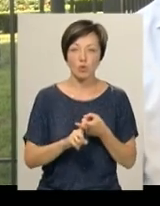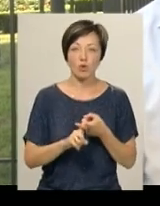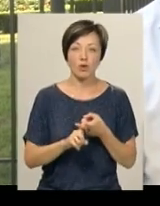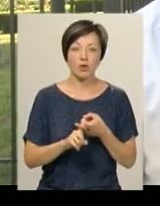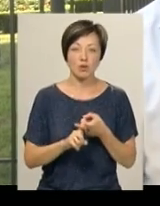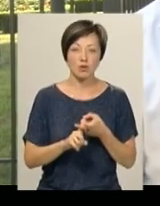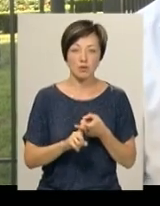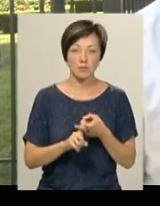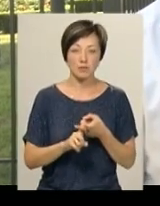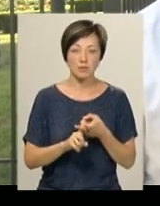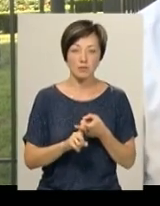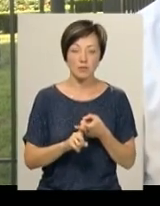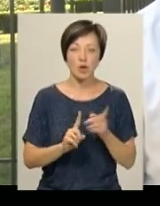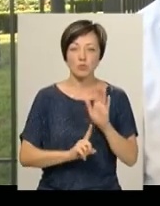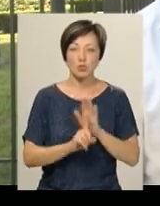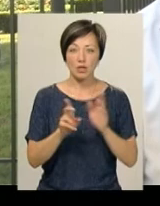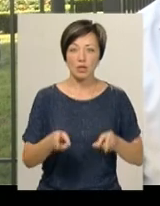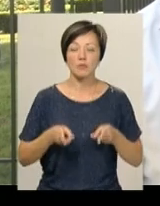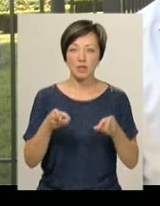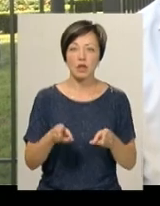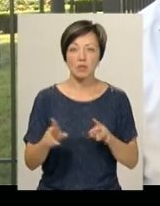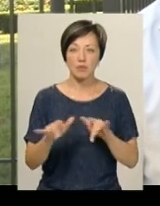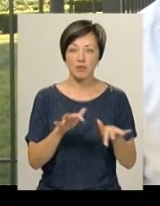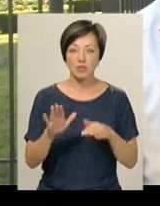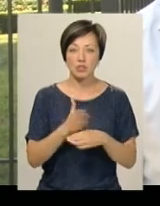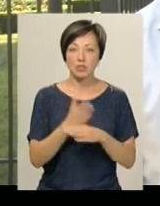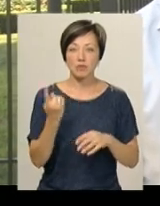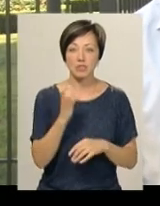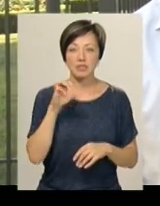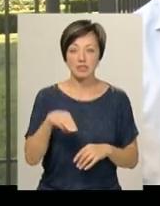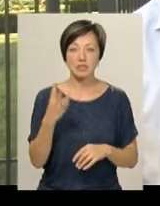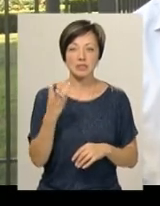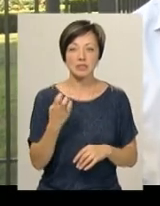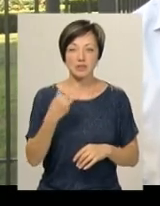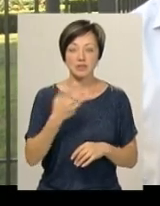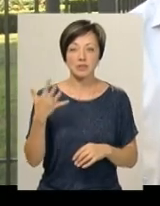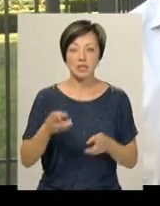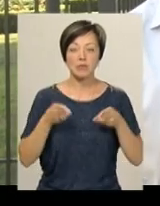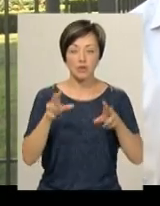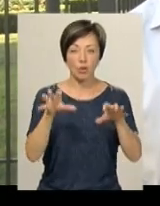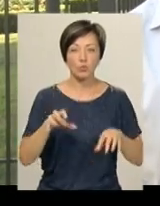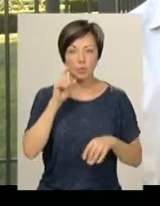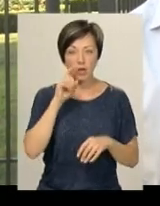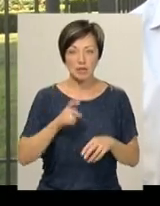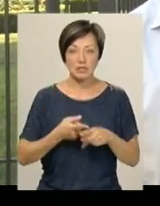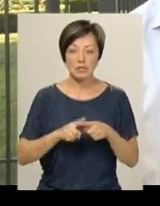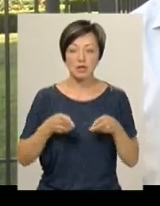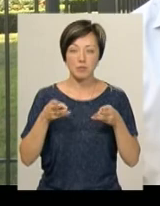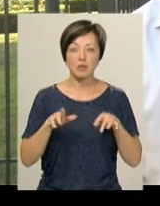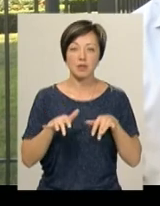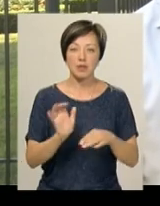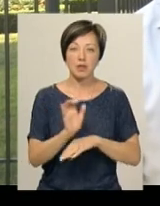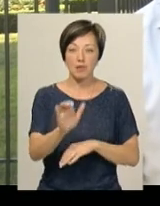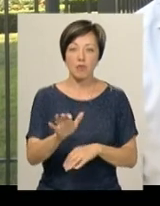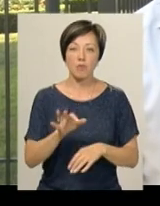прокуратури області розпочато кримінальне провадження за частиною 1 статті 325 Кримінального кодексу України. Вказане кримінальне провадження направлено для